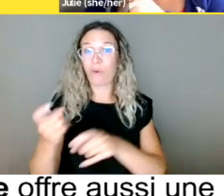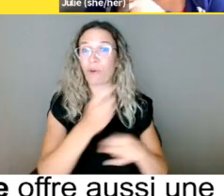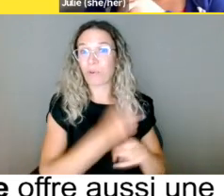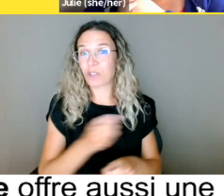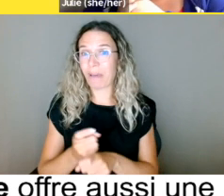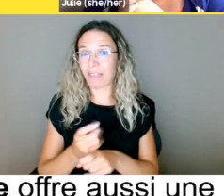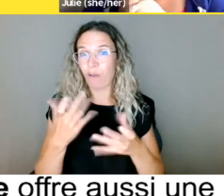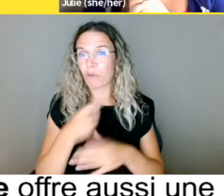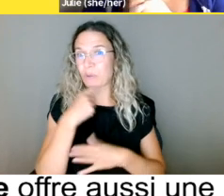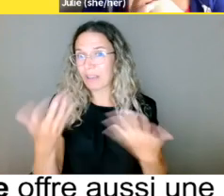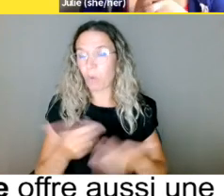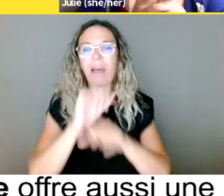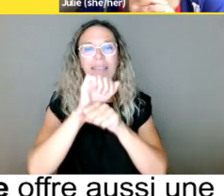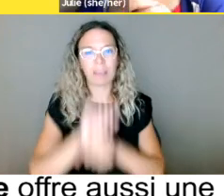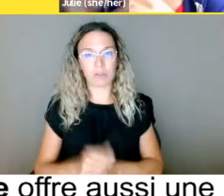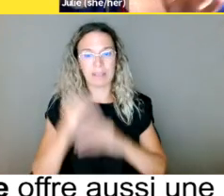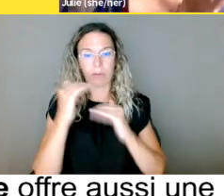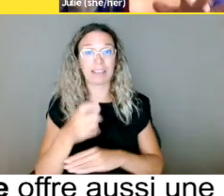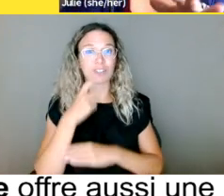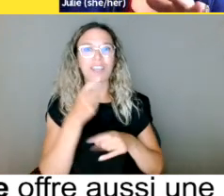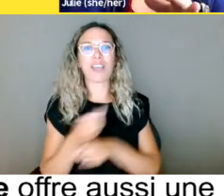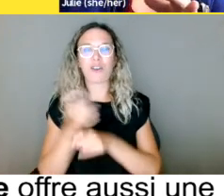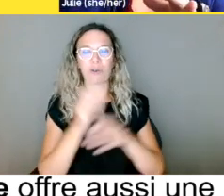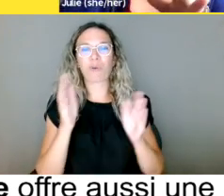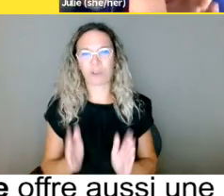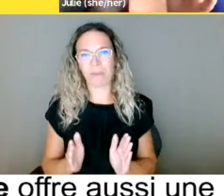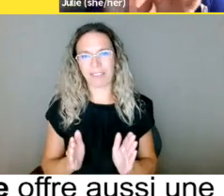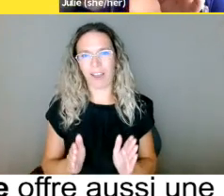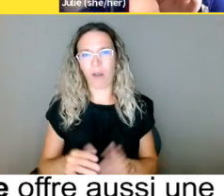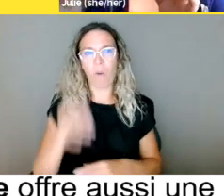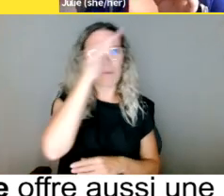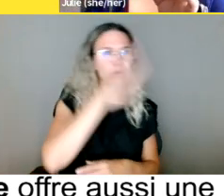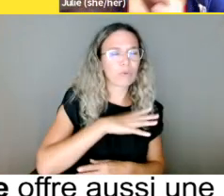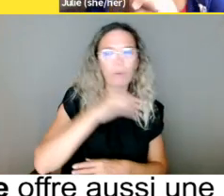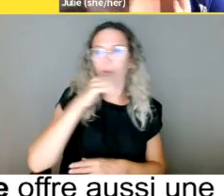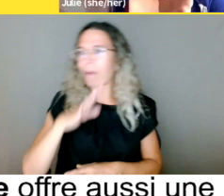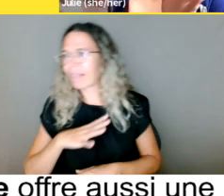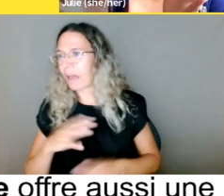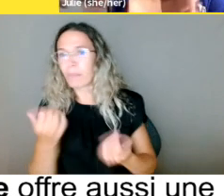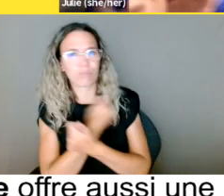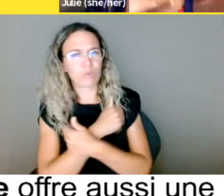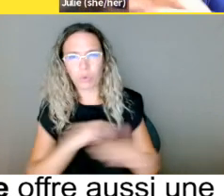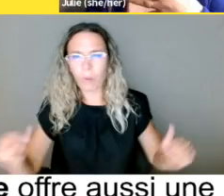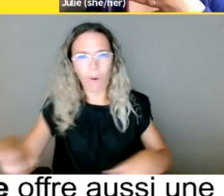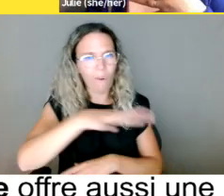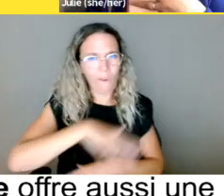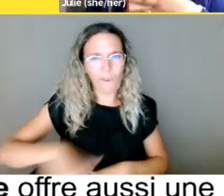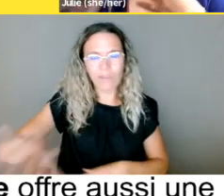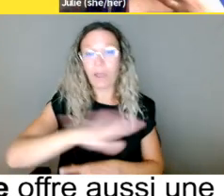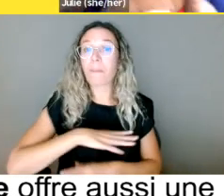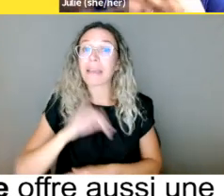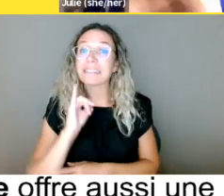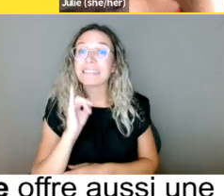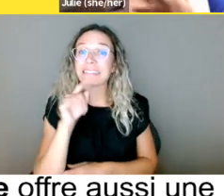'accessibilité, par exemple. La seule chose que je veux dire quant à la loi sur la protection du consommateur,'est que normalement,